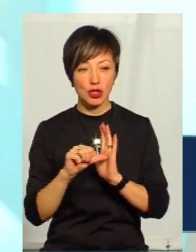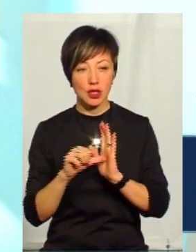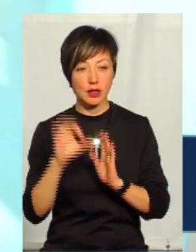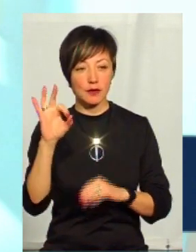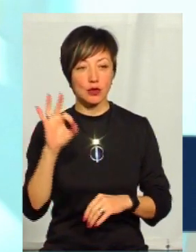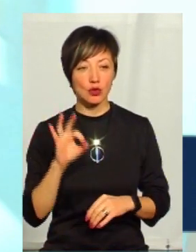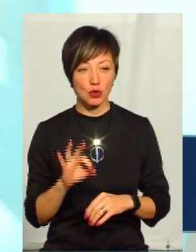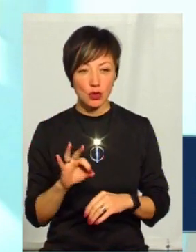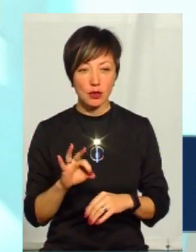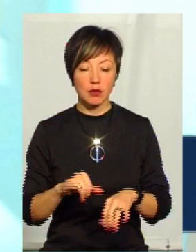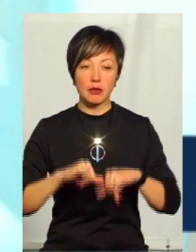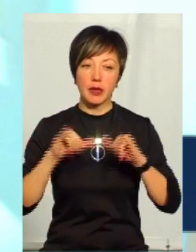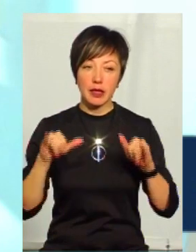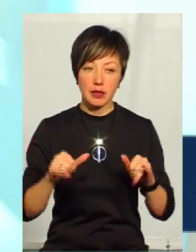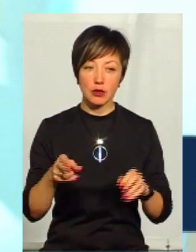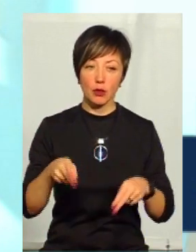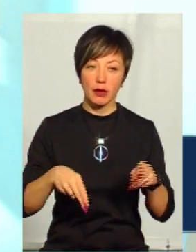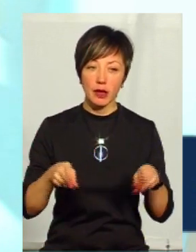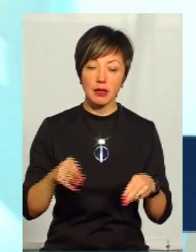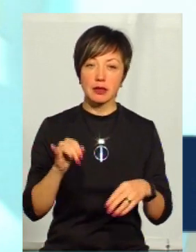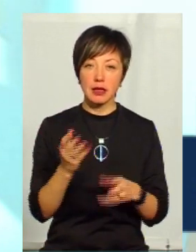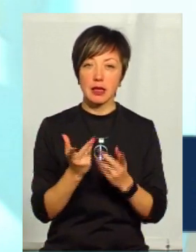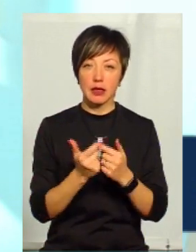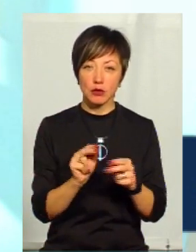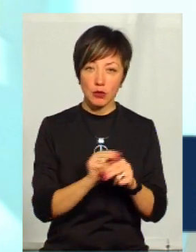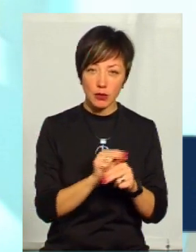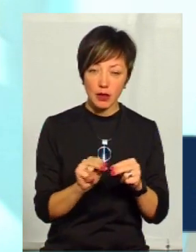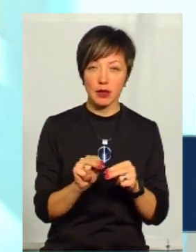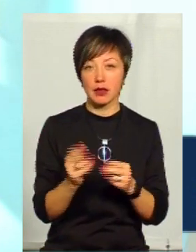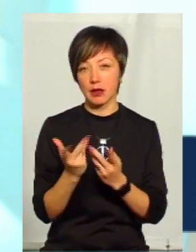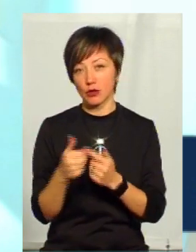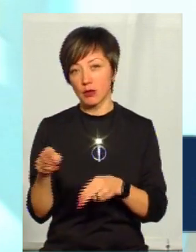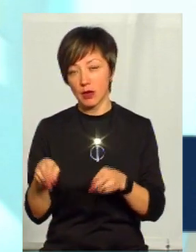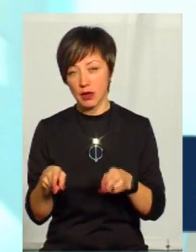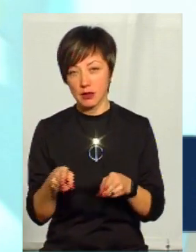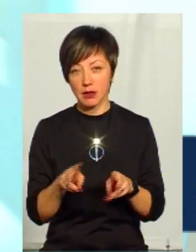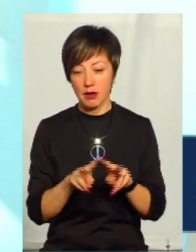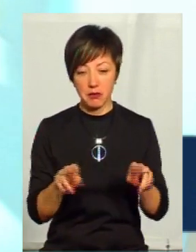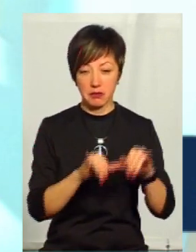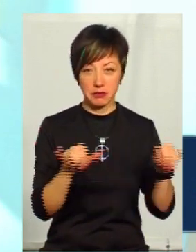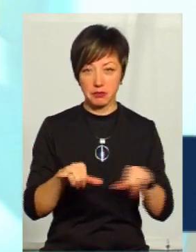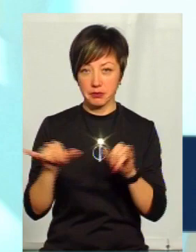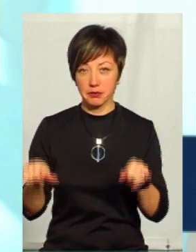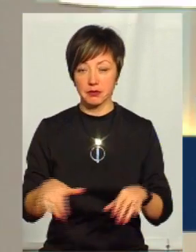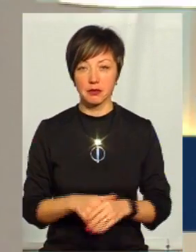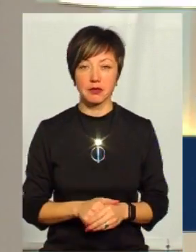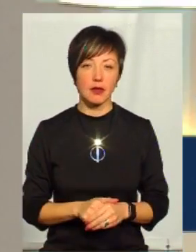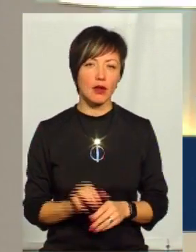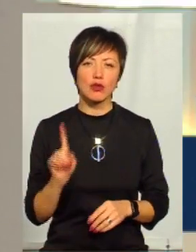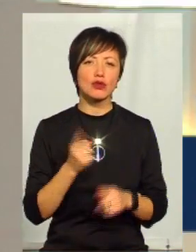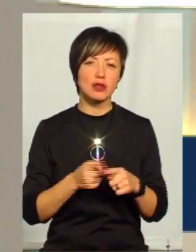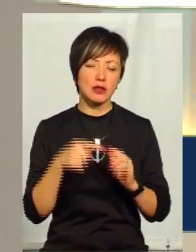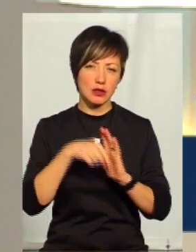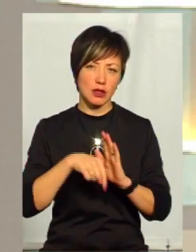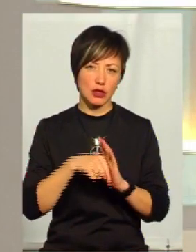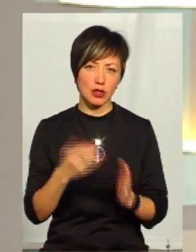Від 3 до 6% приріст і кількості пролікованих хворих, і кількості виконаних операцій. Про що це